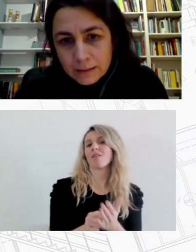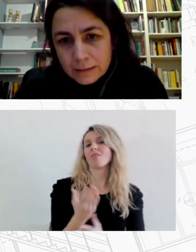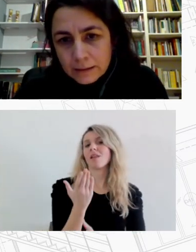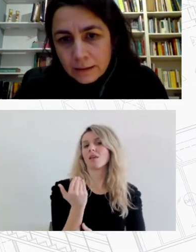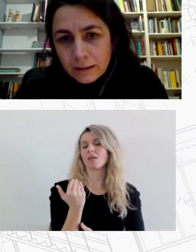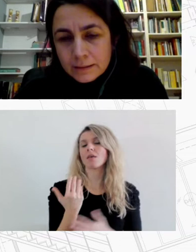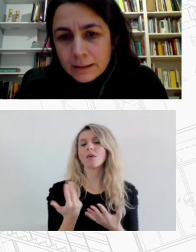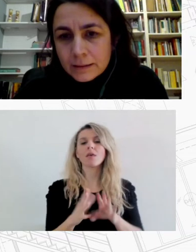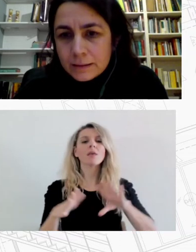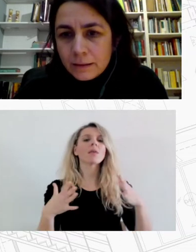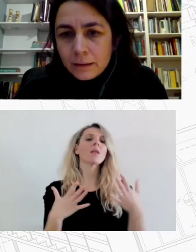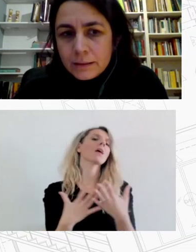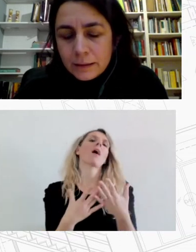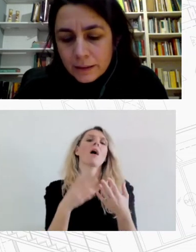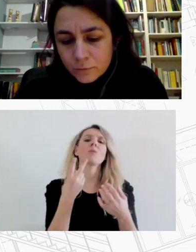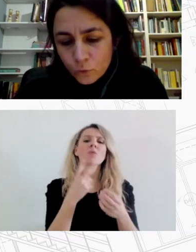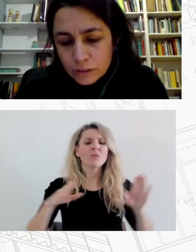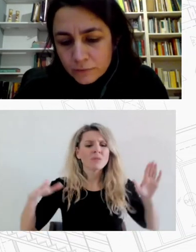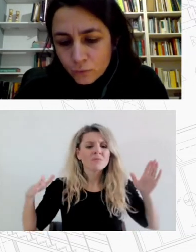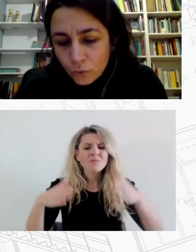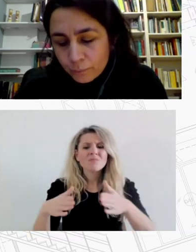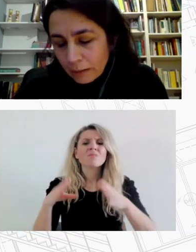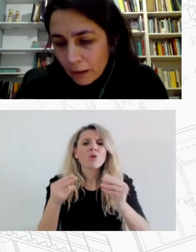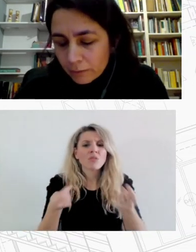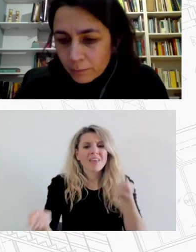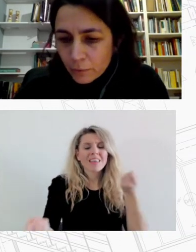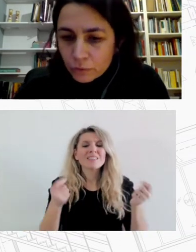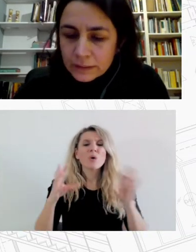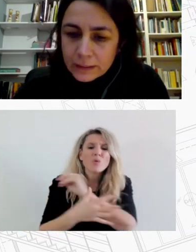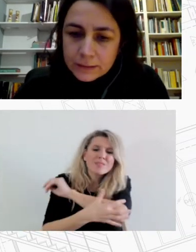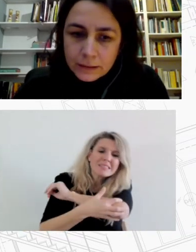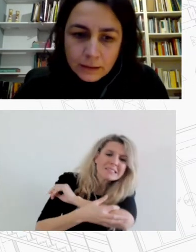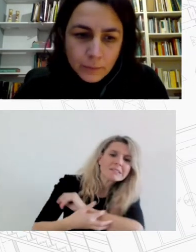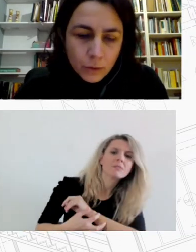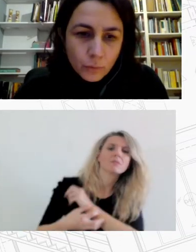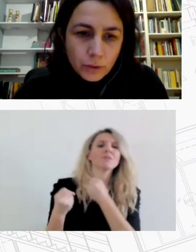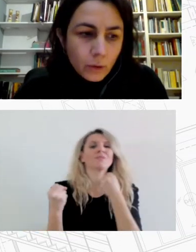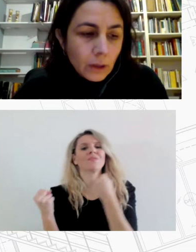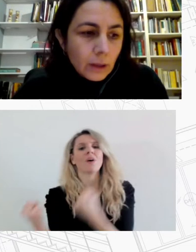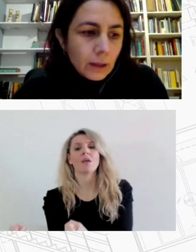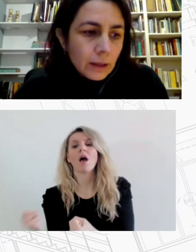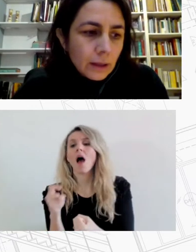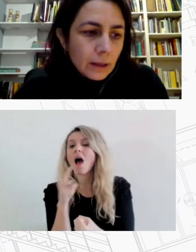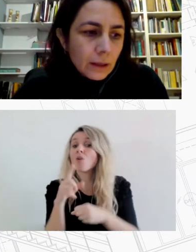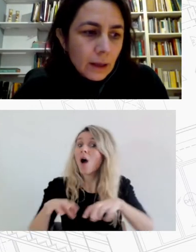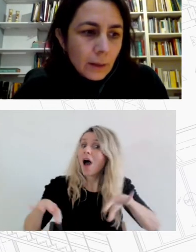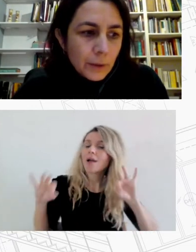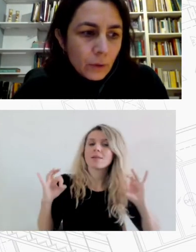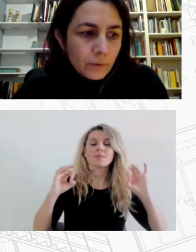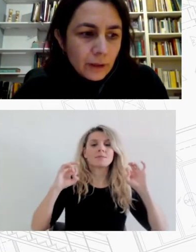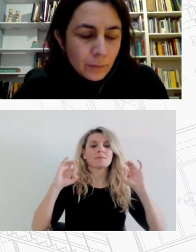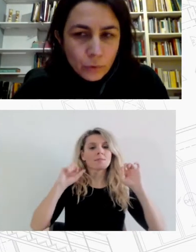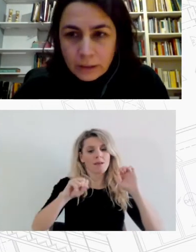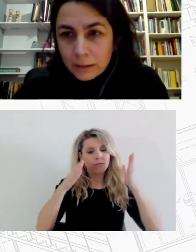τάση στίασης στη διαχείριση της ακραίας φτώχειας αυτό εντάθηκε την περίοδο της κρίσης και είναι αναμενόμενο αλλά